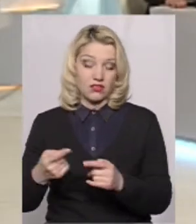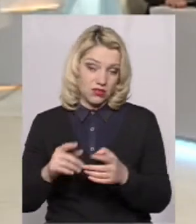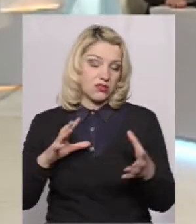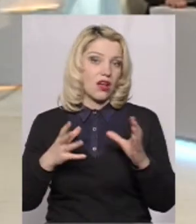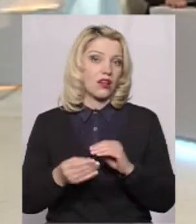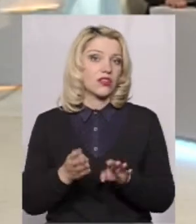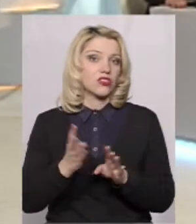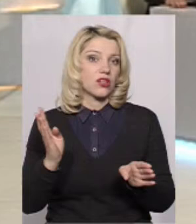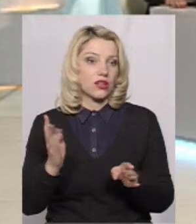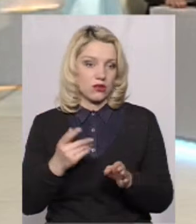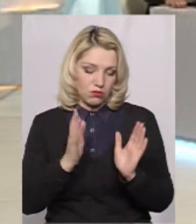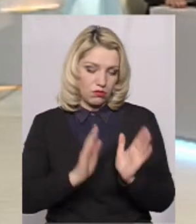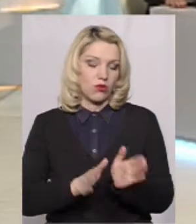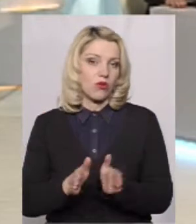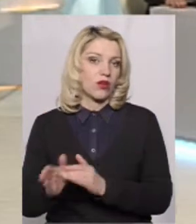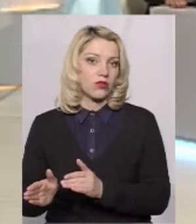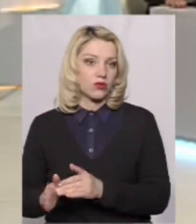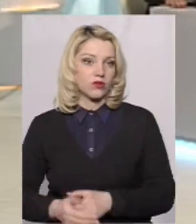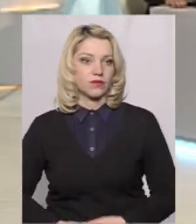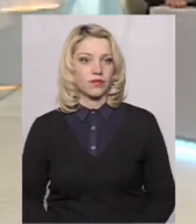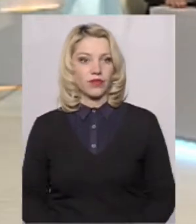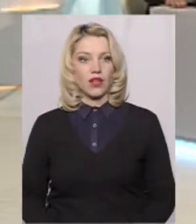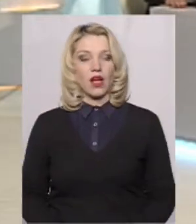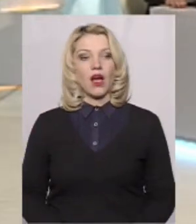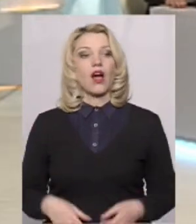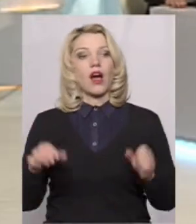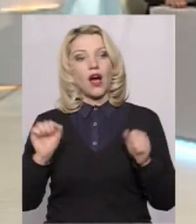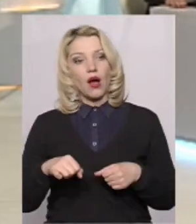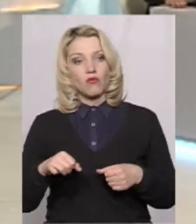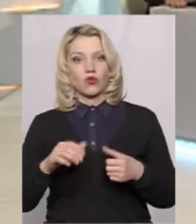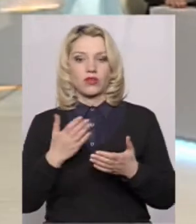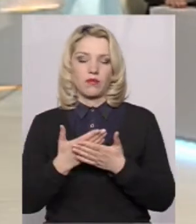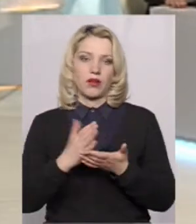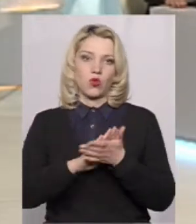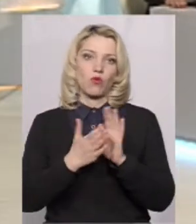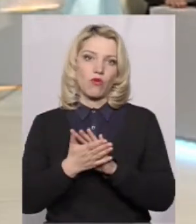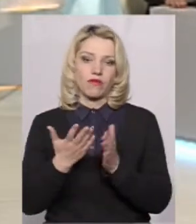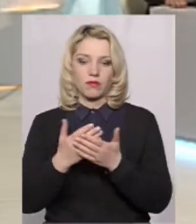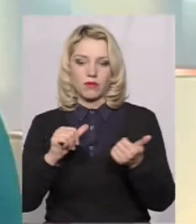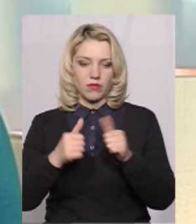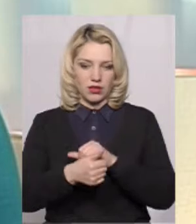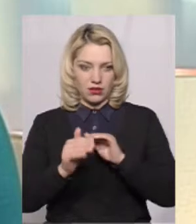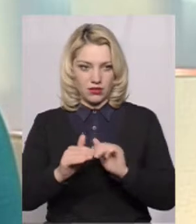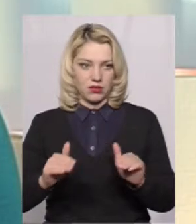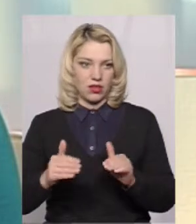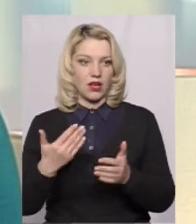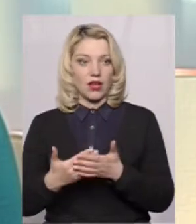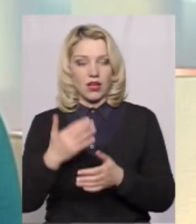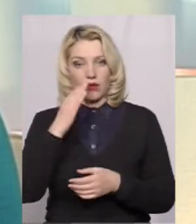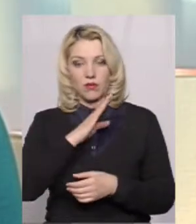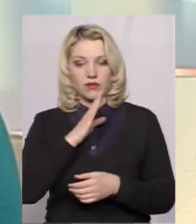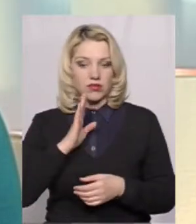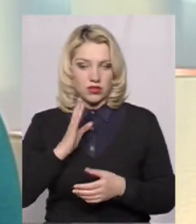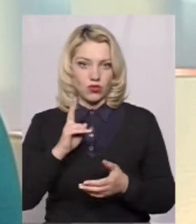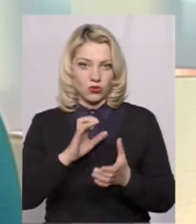вона йде по порядку. А може бути якесь домовлення, що міняються діти? Звичайно, може бути так, якщо батьки